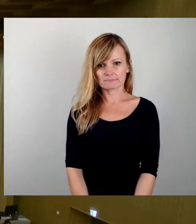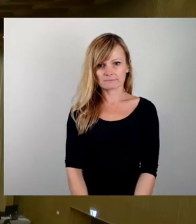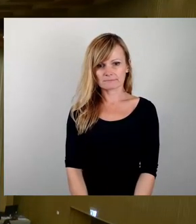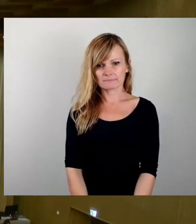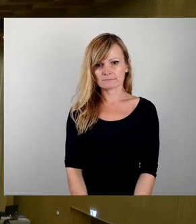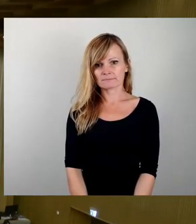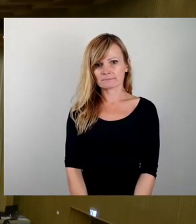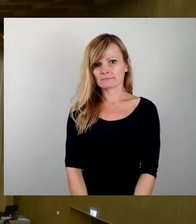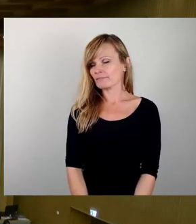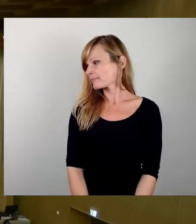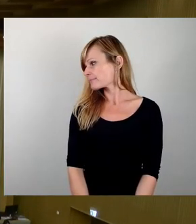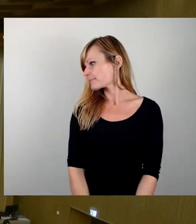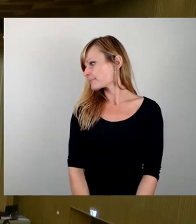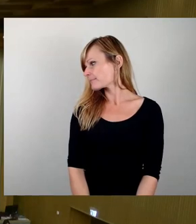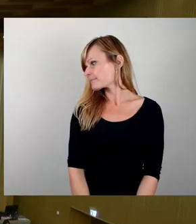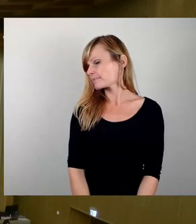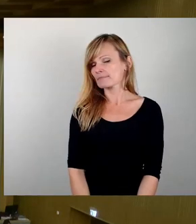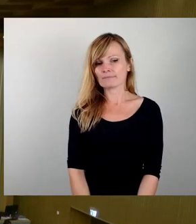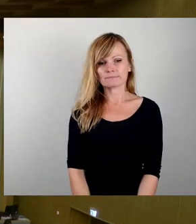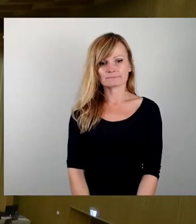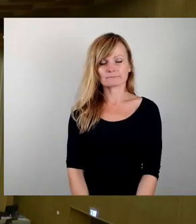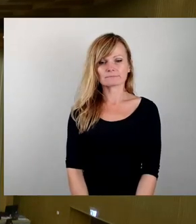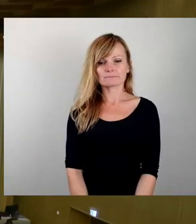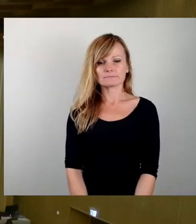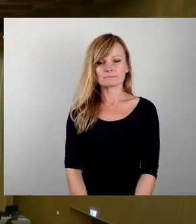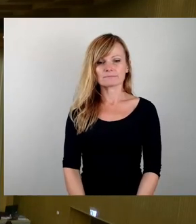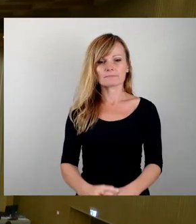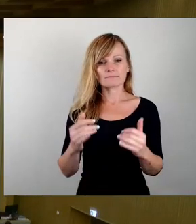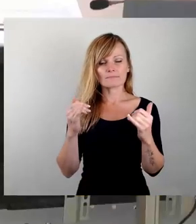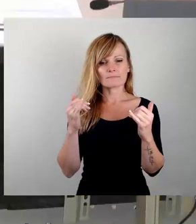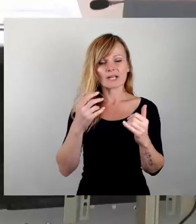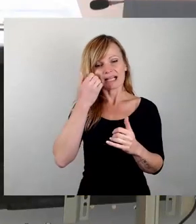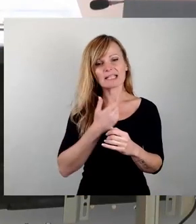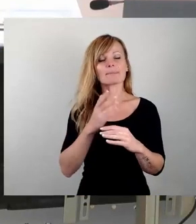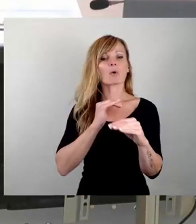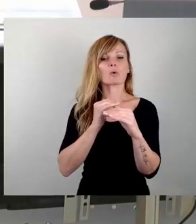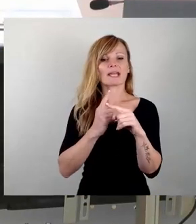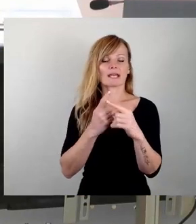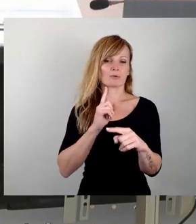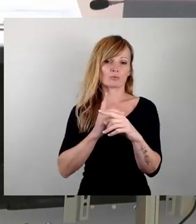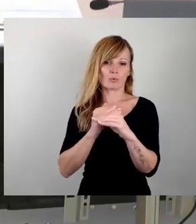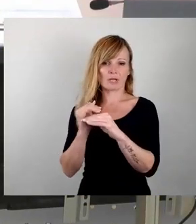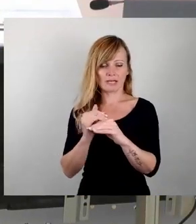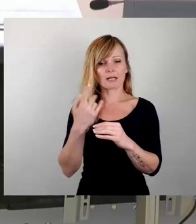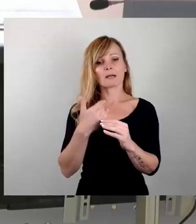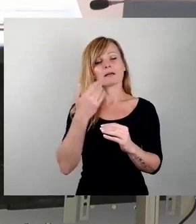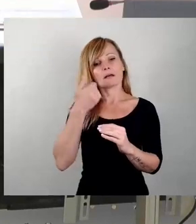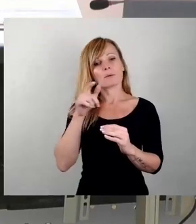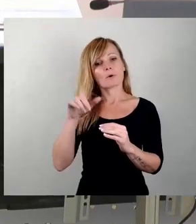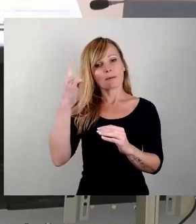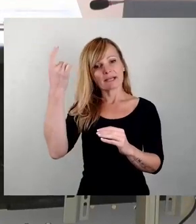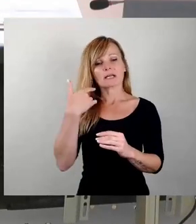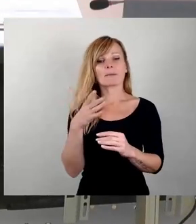Ja, sehr geehrter Herr Erster Bürgermeister, liebe Kolleginnen und Kollegen, liebe Mitbürgerinnen und Mitbürger,